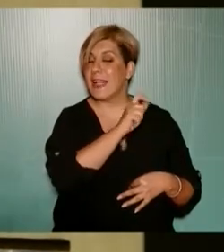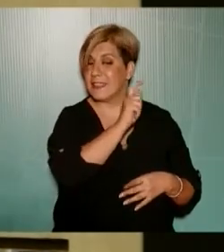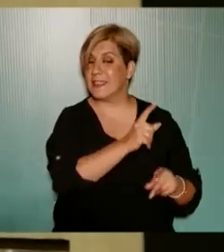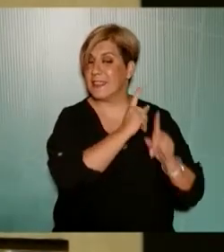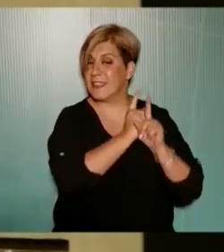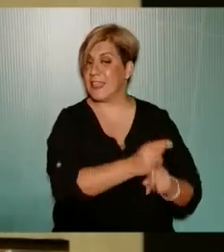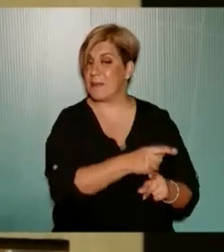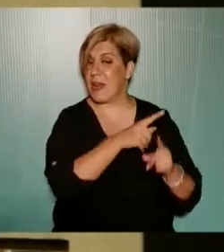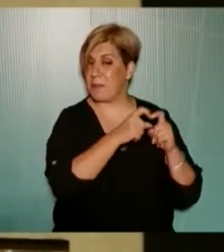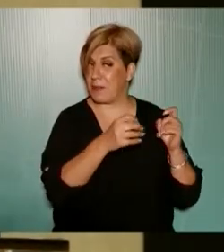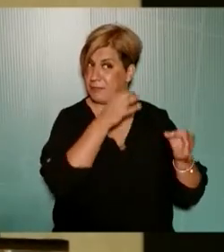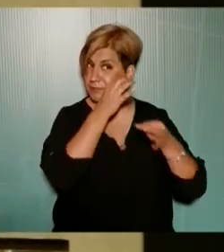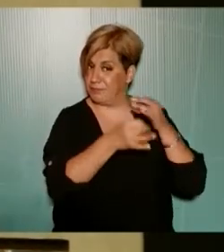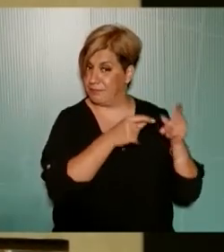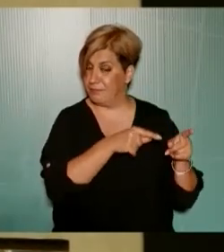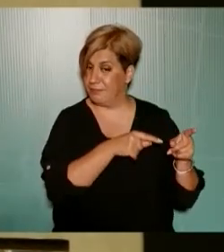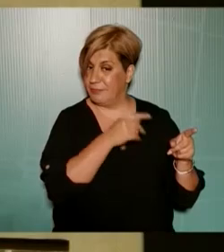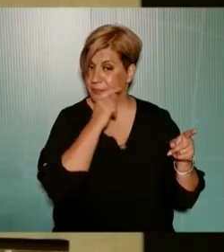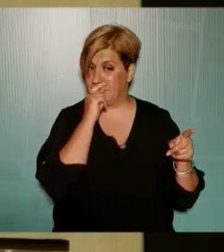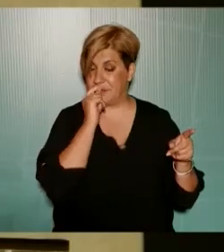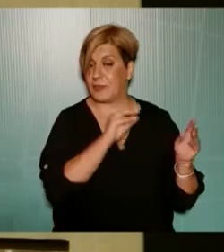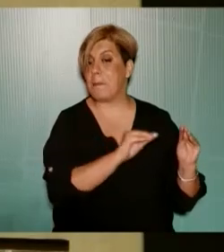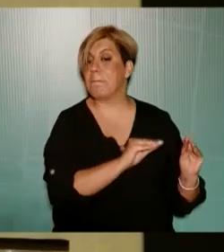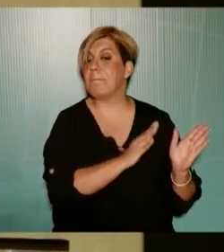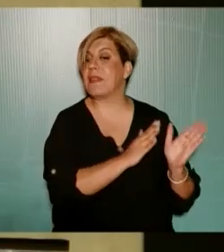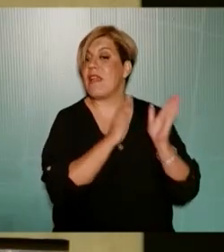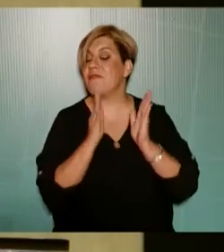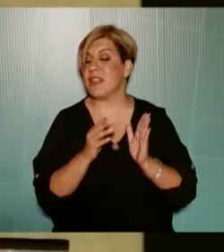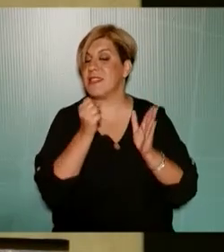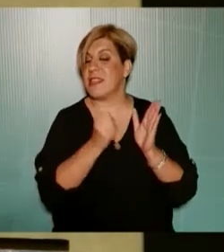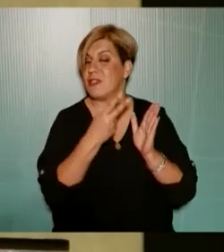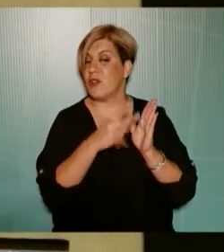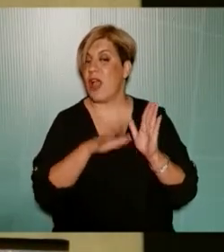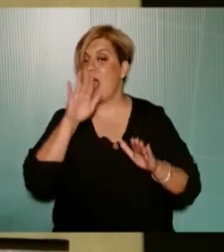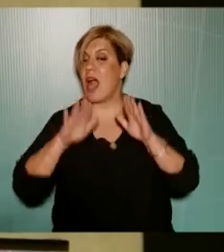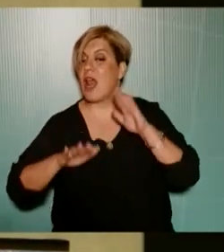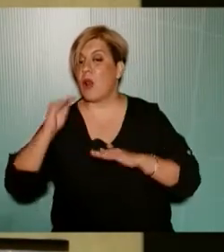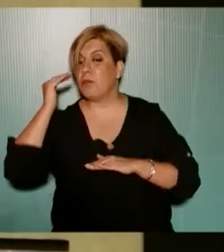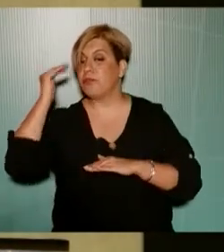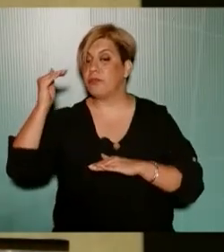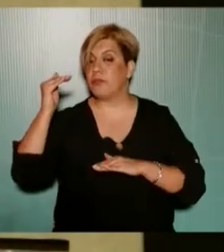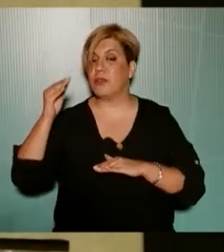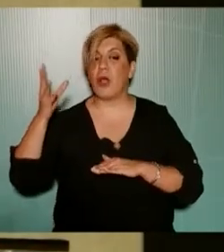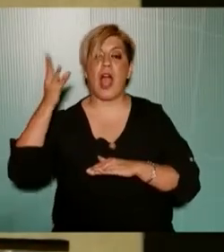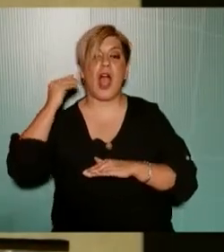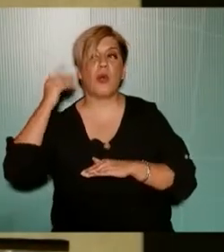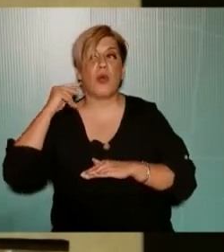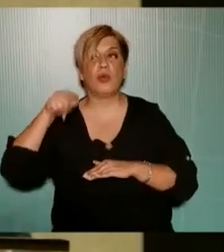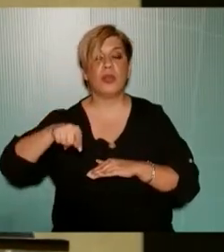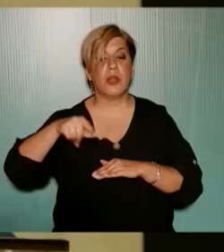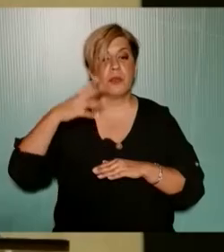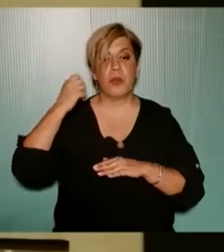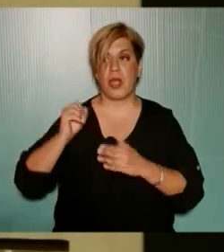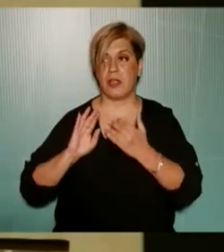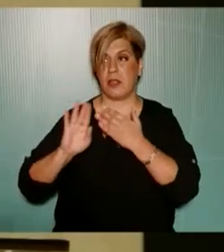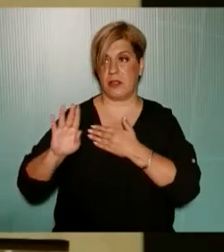συγκεκριμένα πράγματα μεταβάλει τις θέσεις του ανάλογα με το ακροατήριο που κατά καιρούς